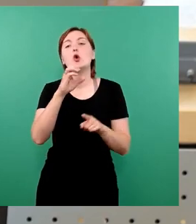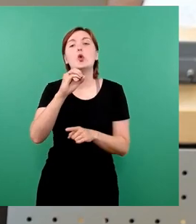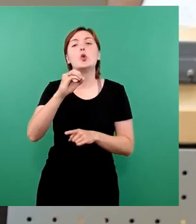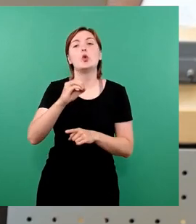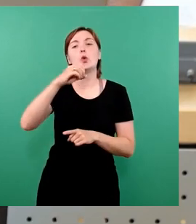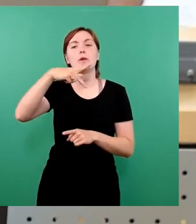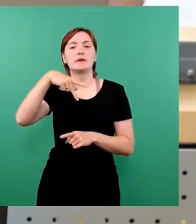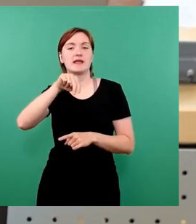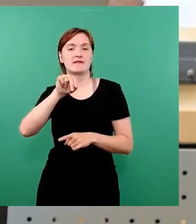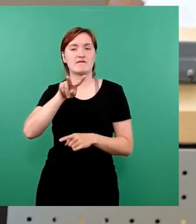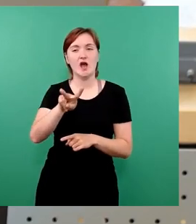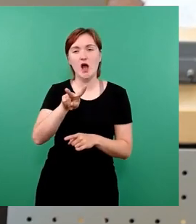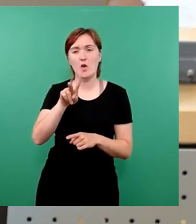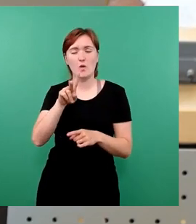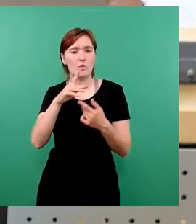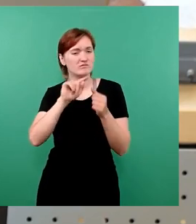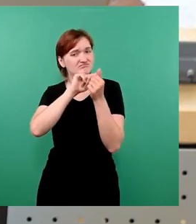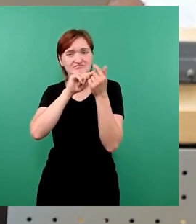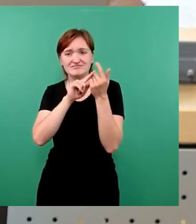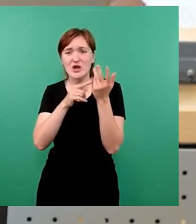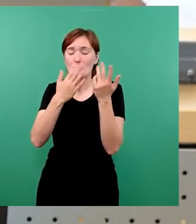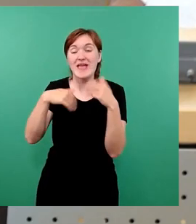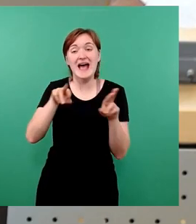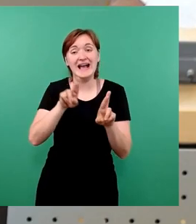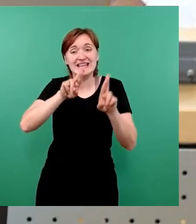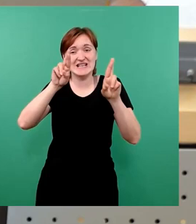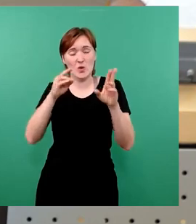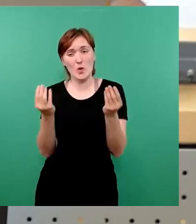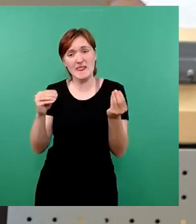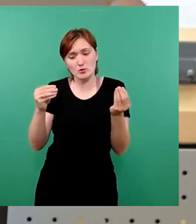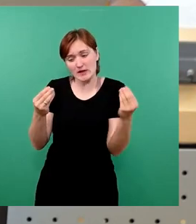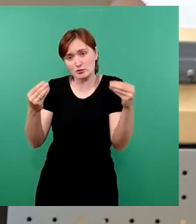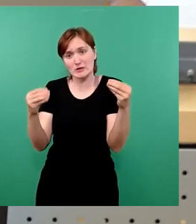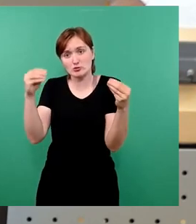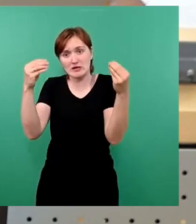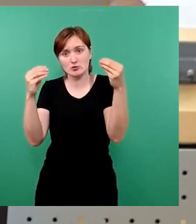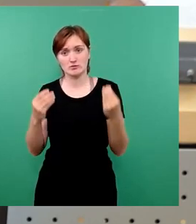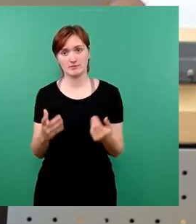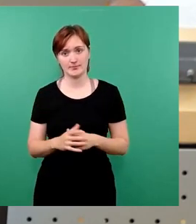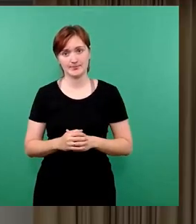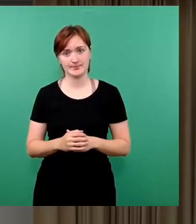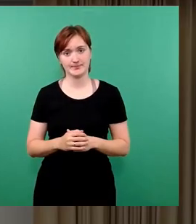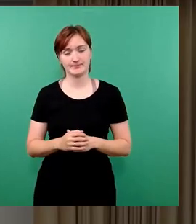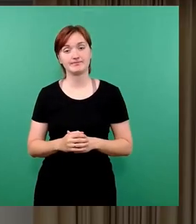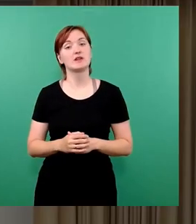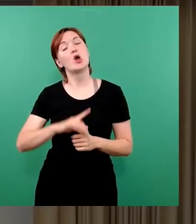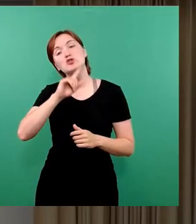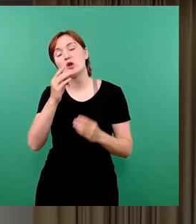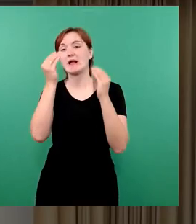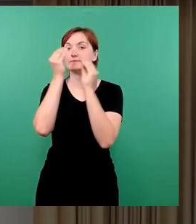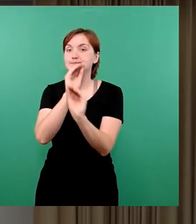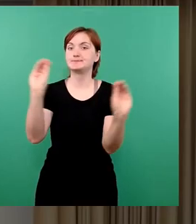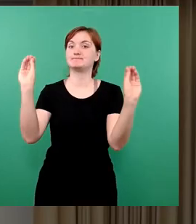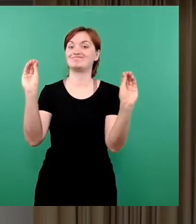Das sind alles noch weitergehende Risiken, die über dieses Thema hinauskommen. Und ich will es nochmal sagen, wir haben